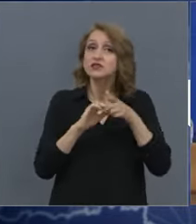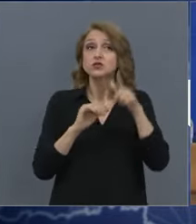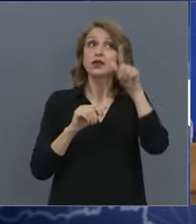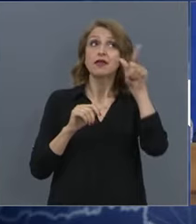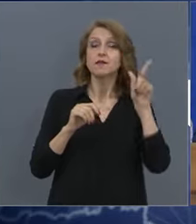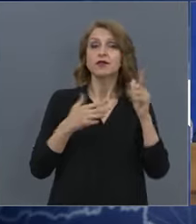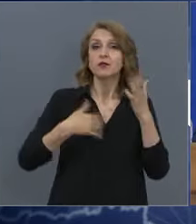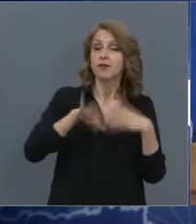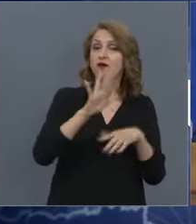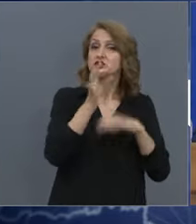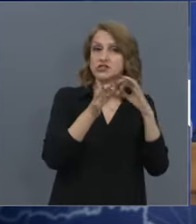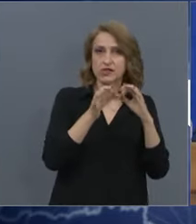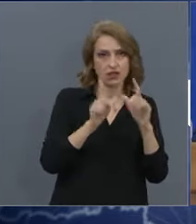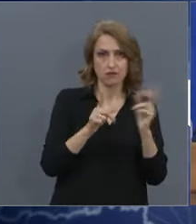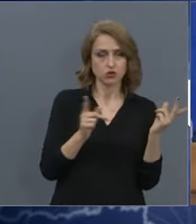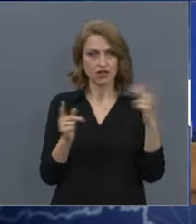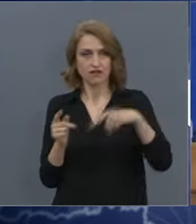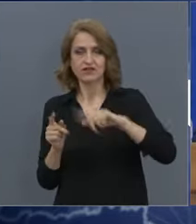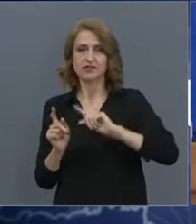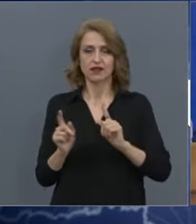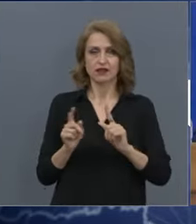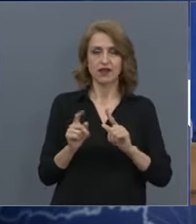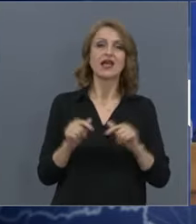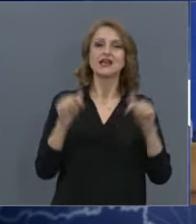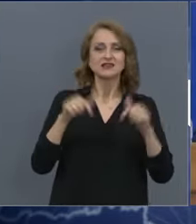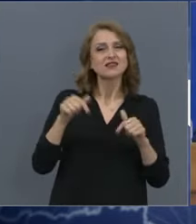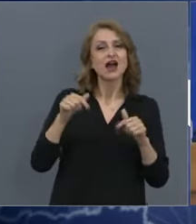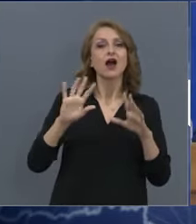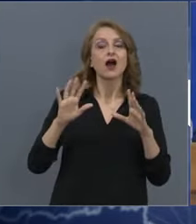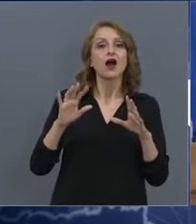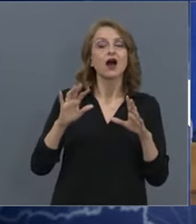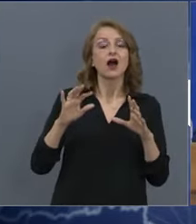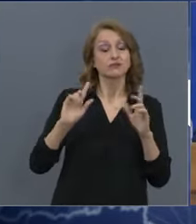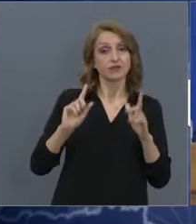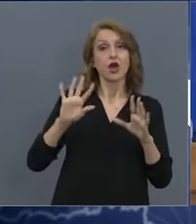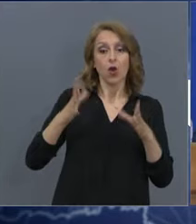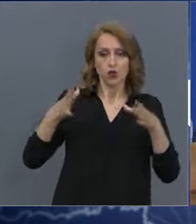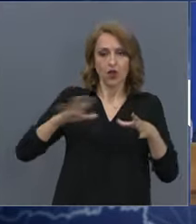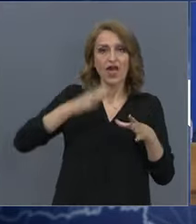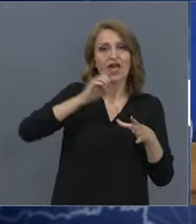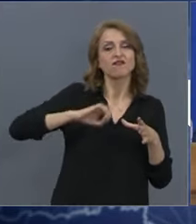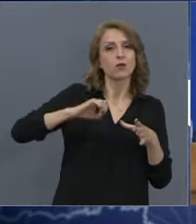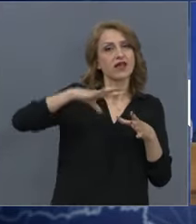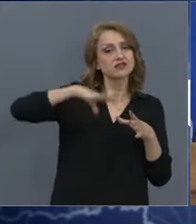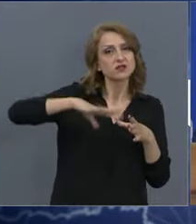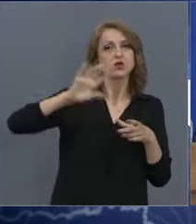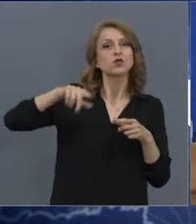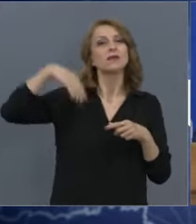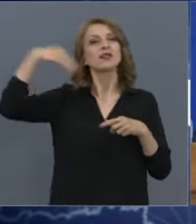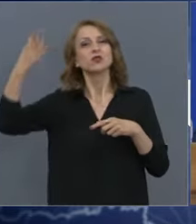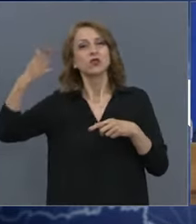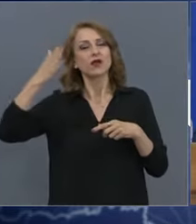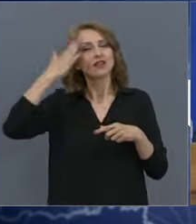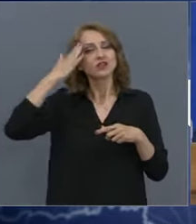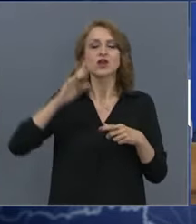заразени и влизането им в България. За сега от тях не възнамеряваме да сваляме карантината, защото ситуацията там още е много тежка.